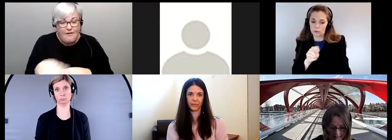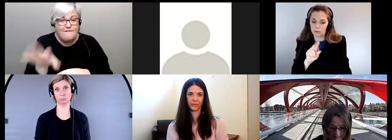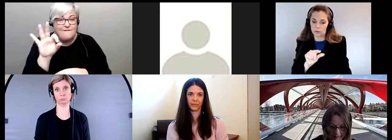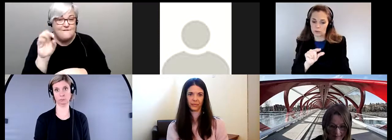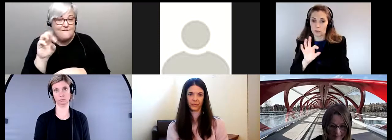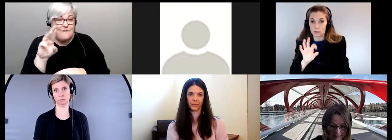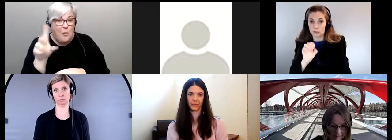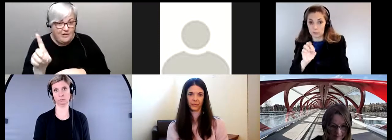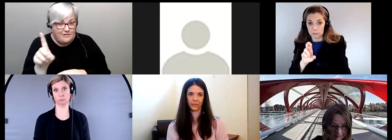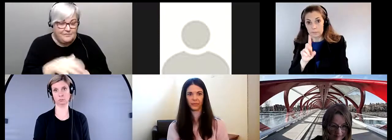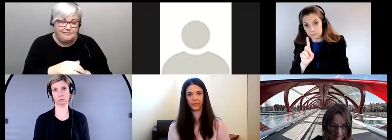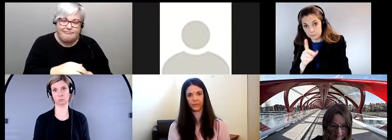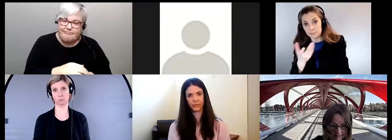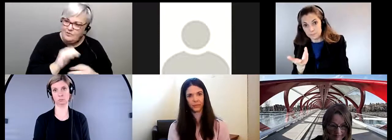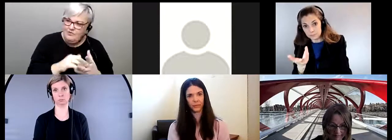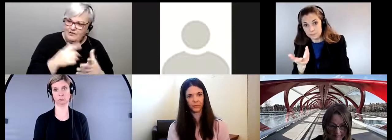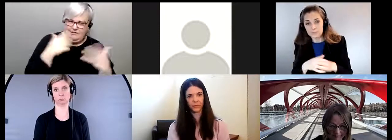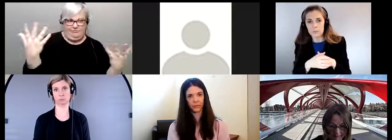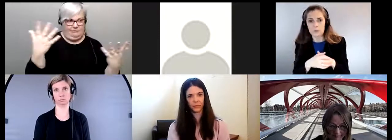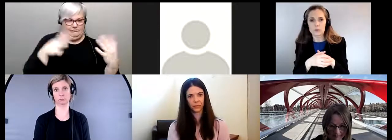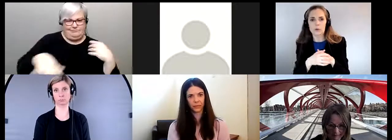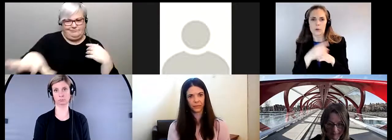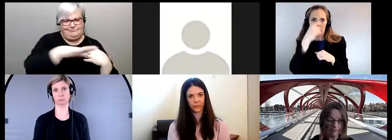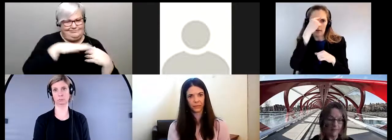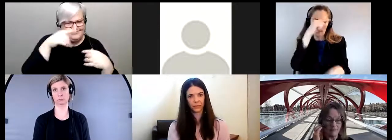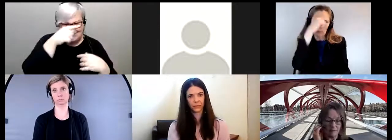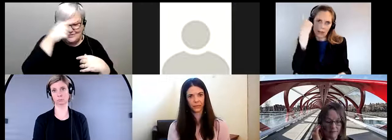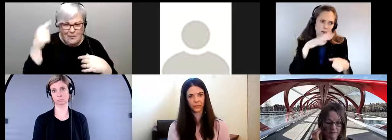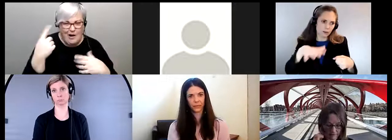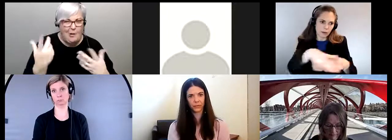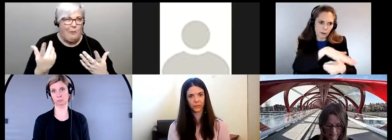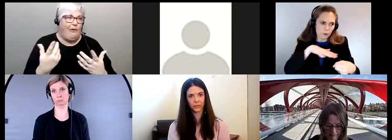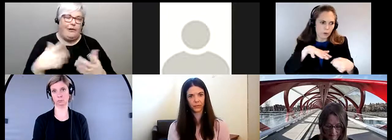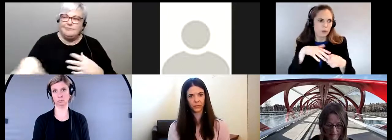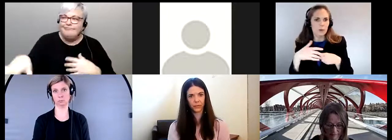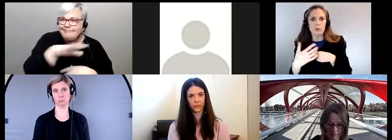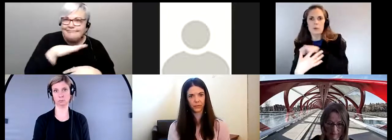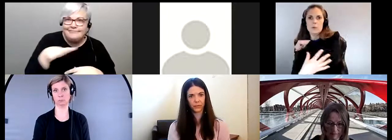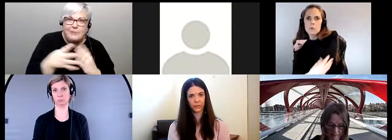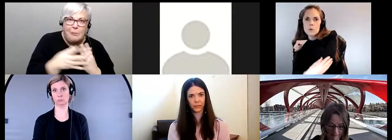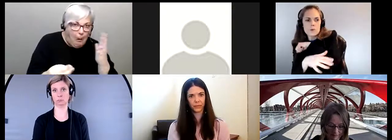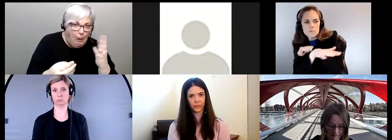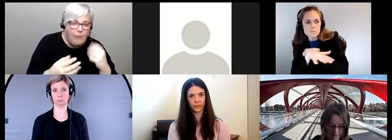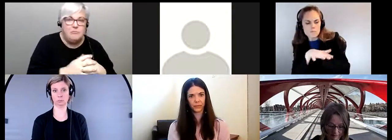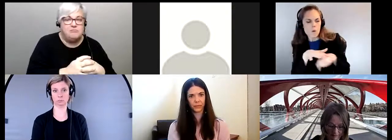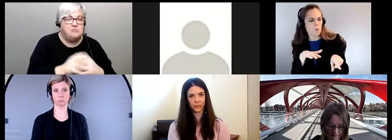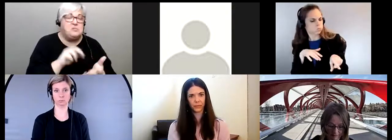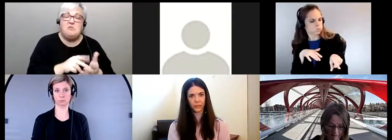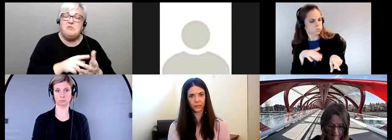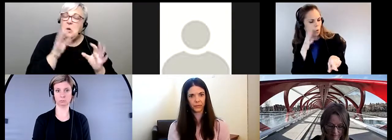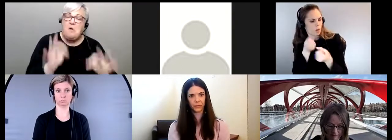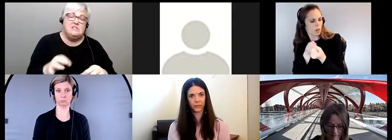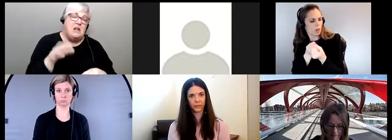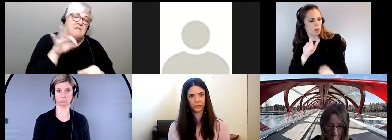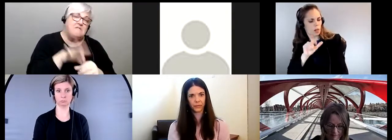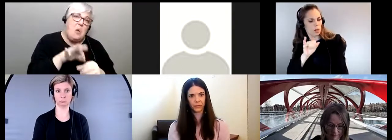souvent on se dit il un quartier noir ou un quartier à faible revenu ils vont probablement voter libéral